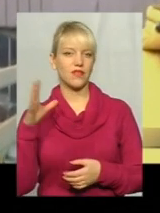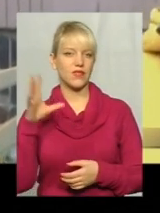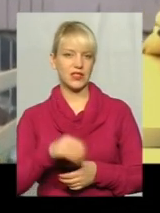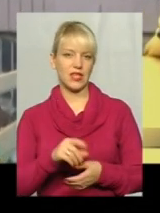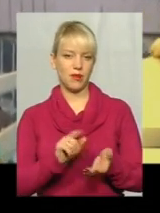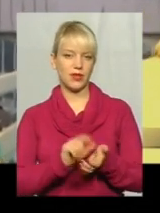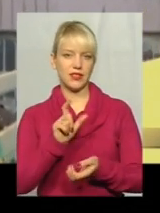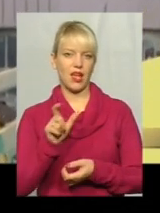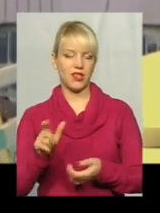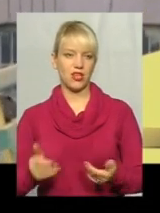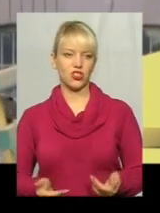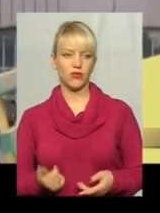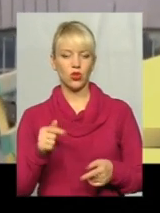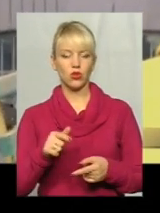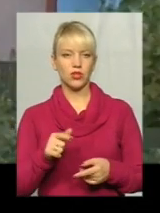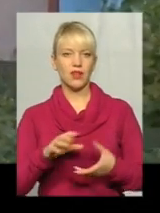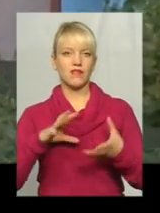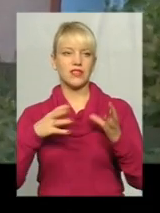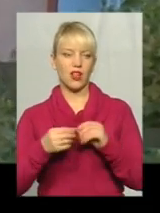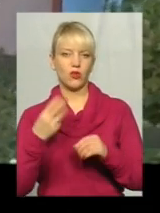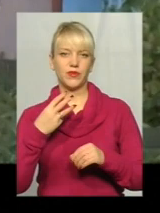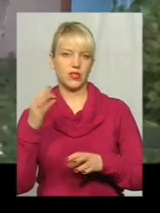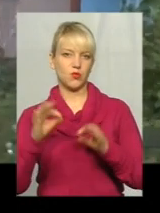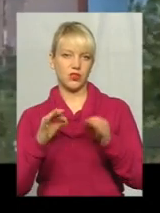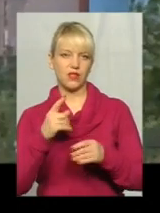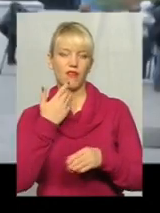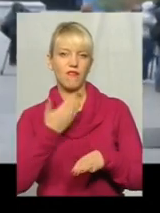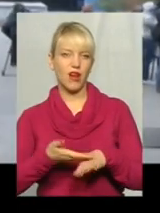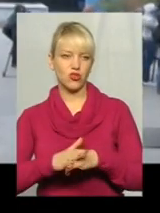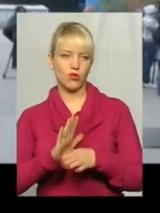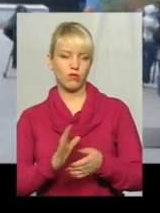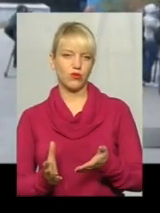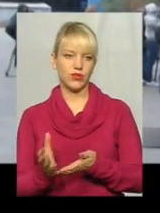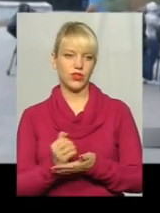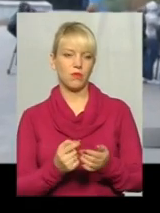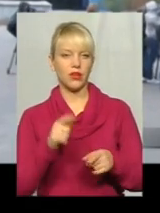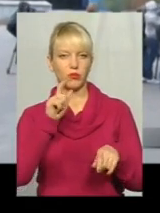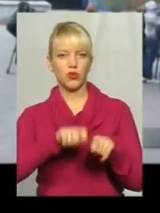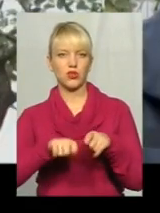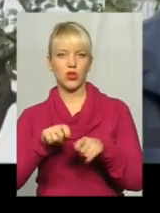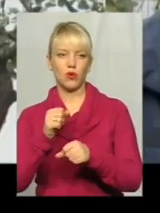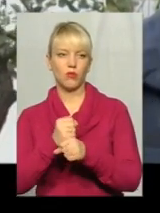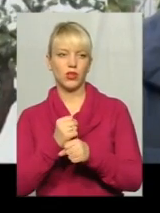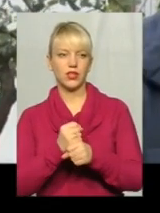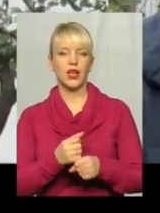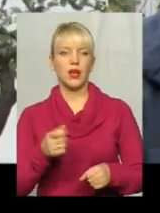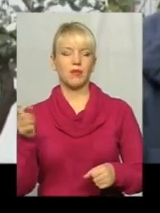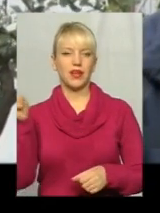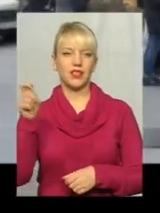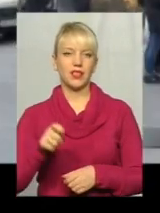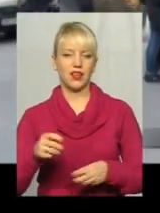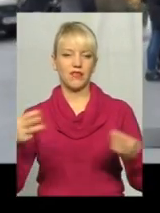Тут з величим трудом зібрали всіх 30%. Проінспектувати, як проходять роботи на об'єкті, приїхав керманич міста та начальник